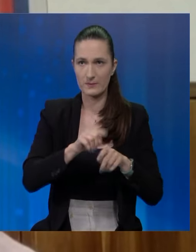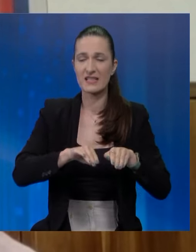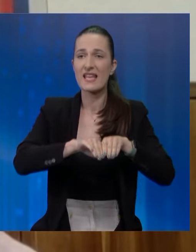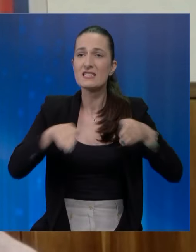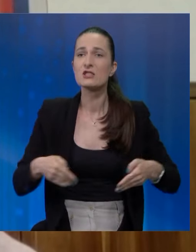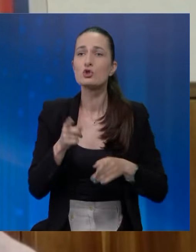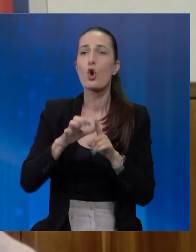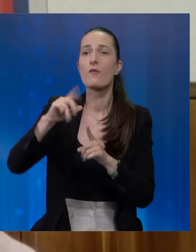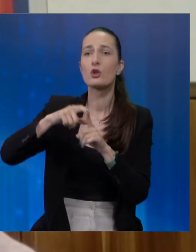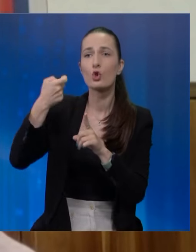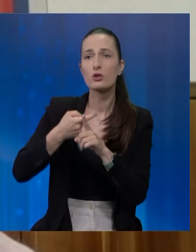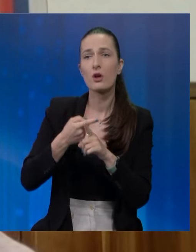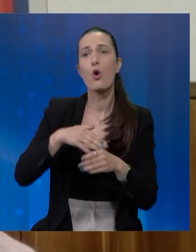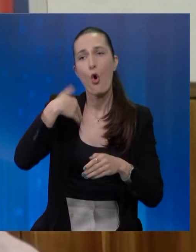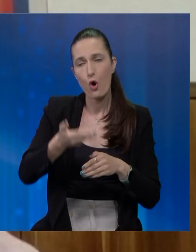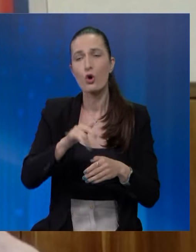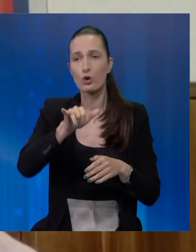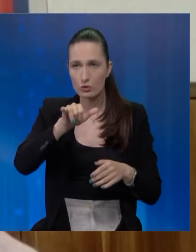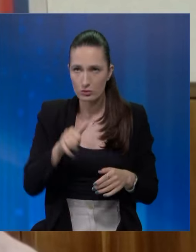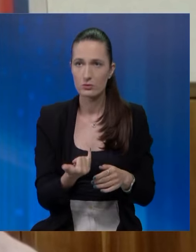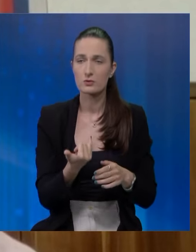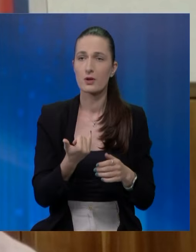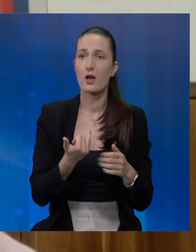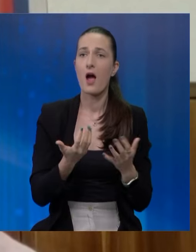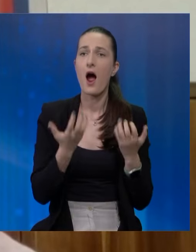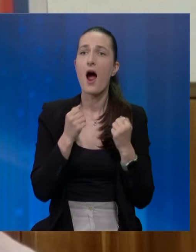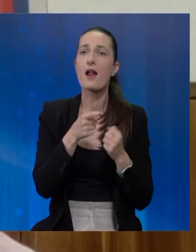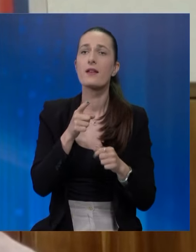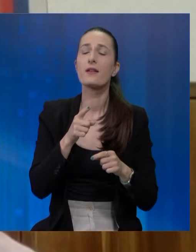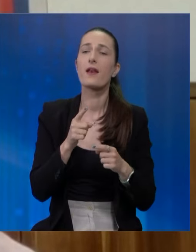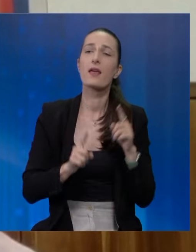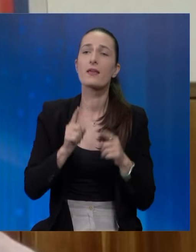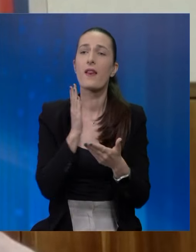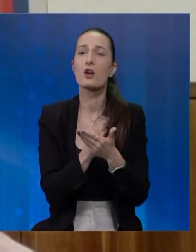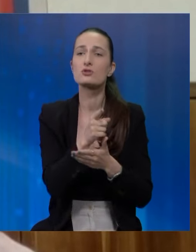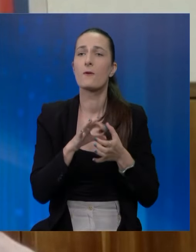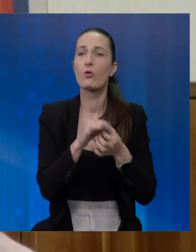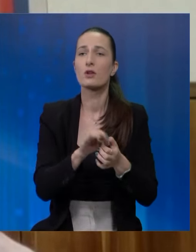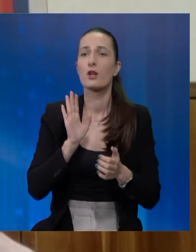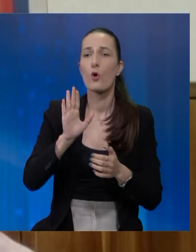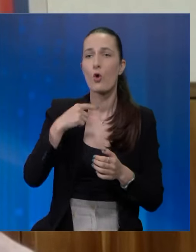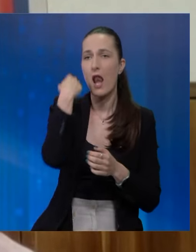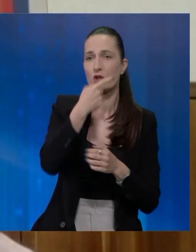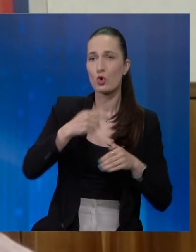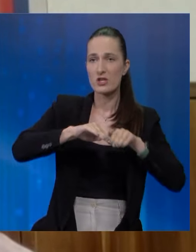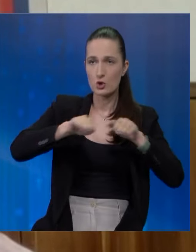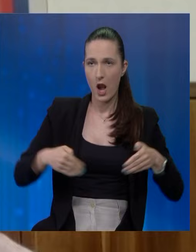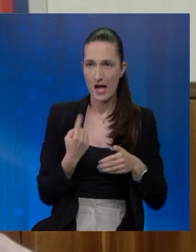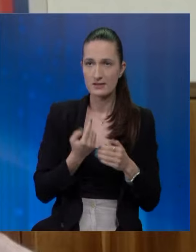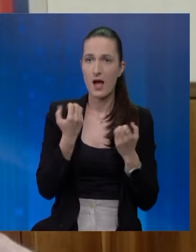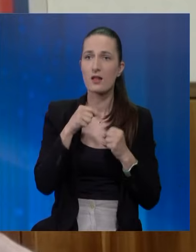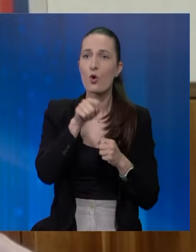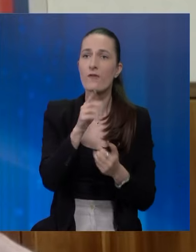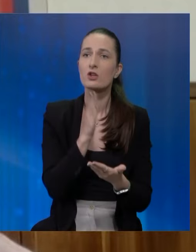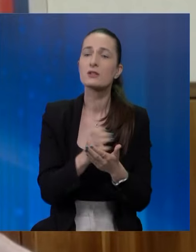ovim nije izolovan Dodik, odnosno jeste na neki način se vodi i ka njegove ličnoj izolaciji, ali na ovaj